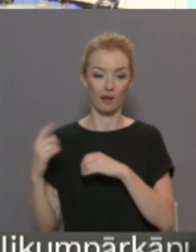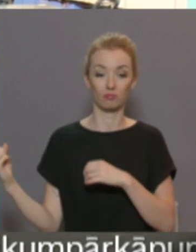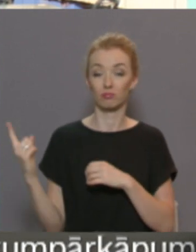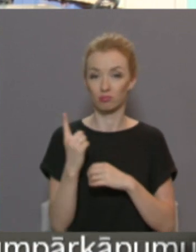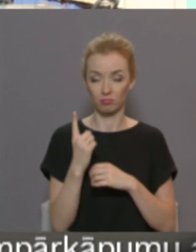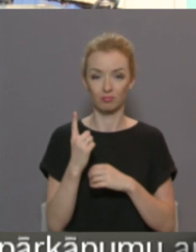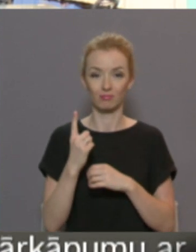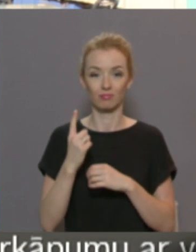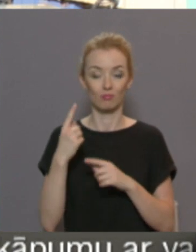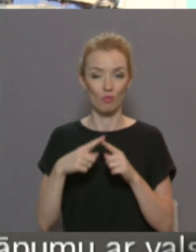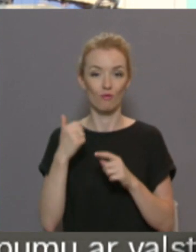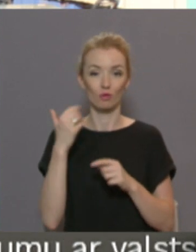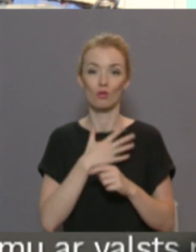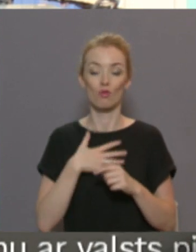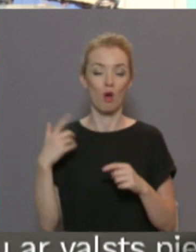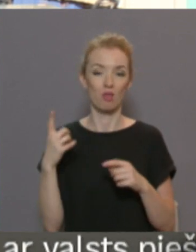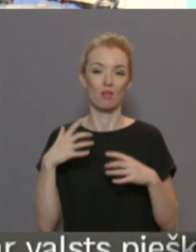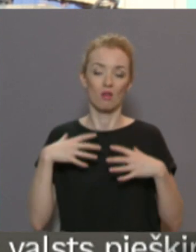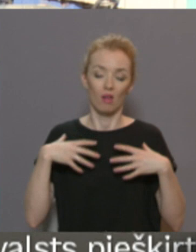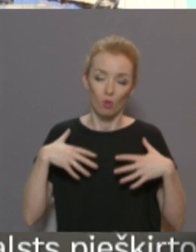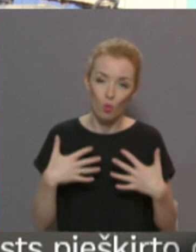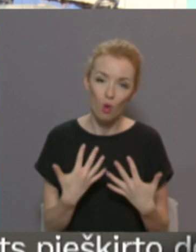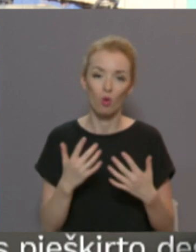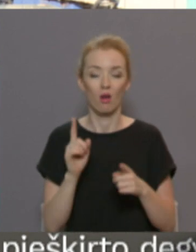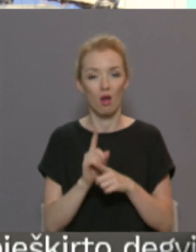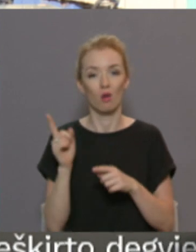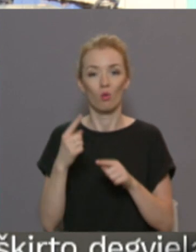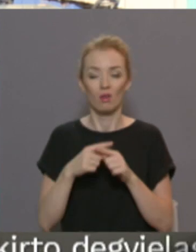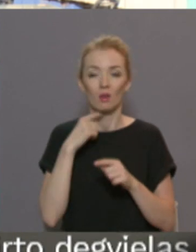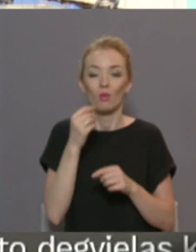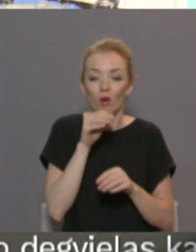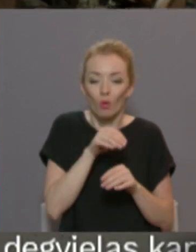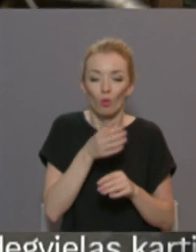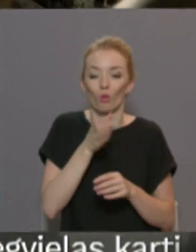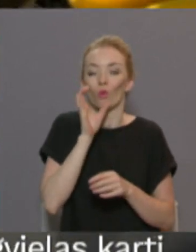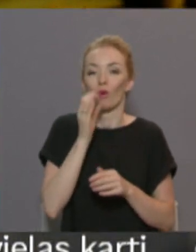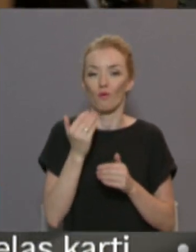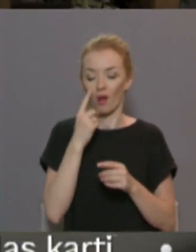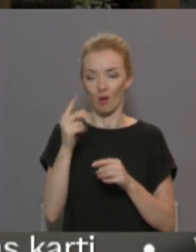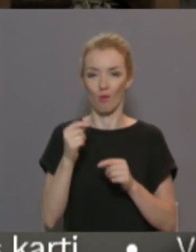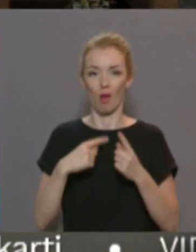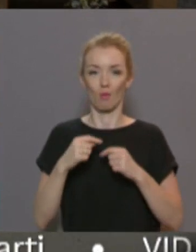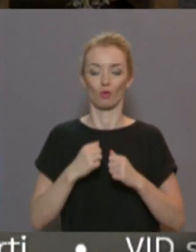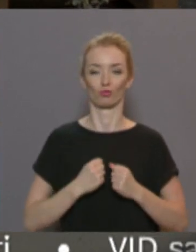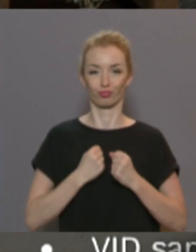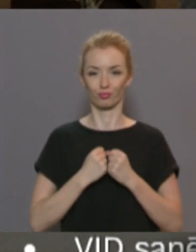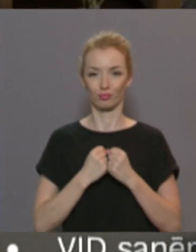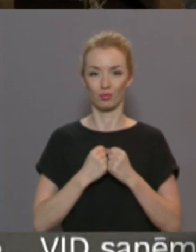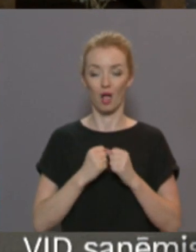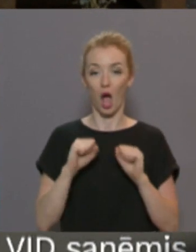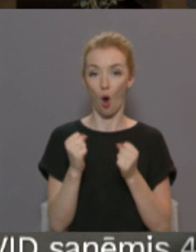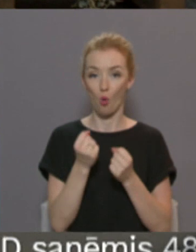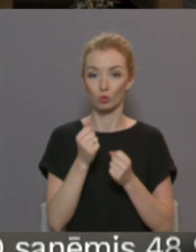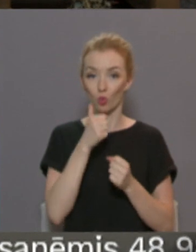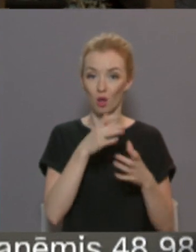tiešām tas ir ļoti sagurs un tad mēs viņam atnesam padzerties un redzēt, ka viņš labi atkopjās. Izlikts ūdens trauks būs augstā cieņā